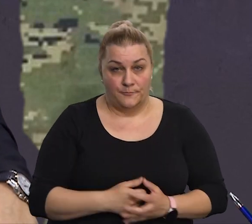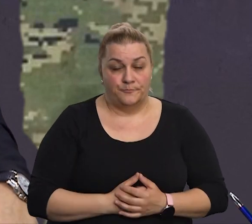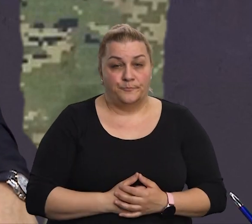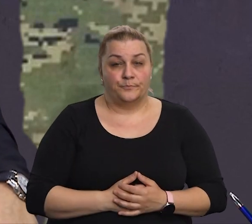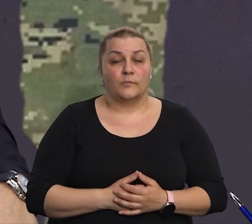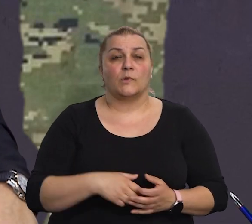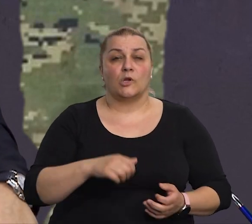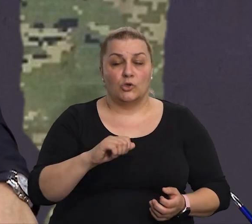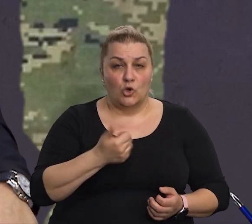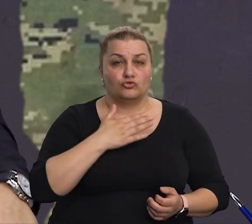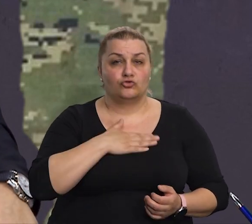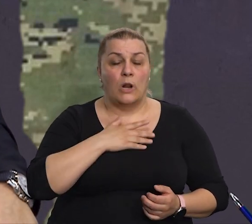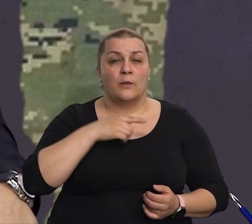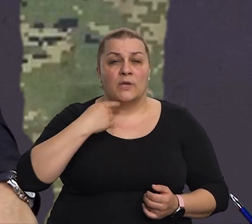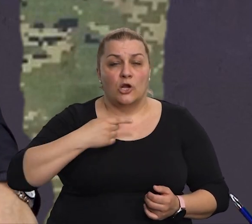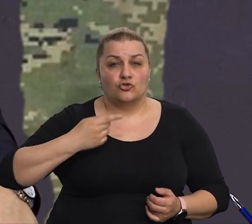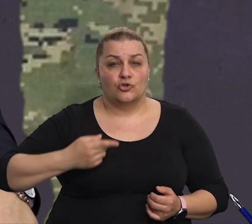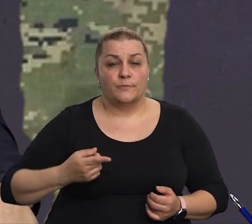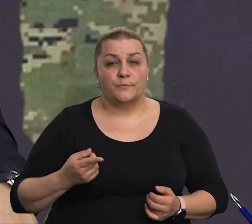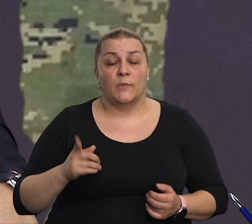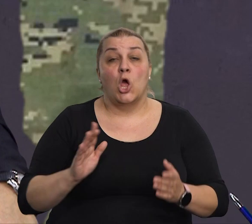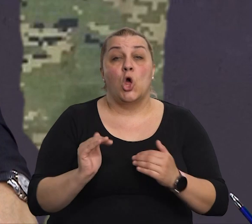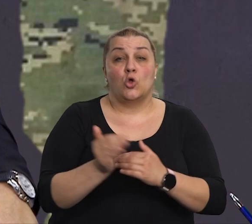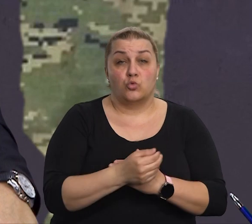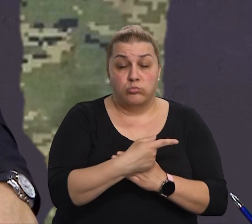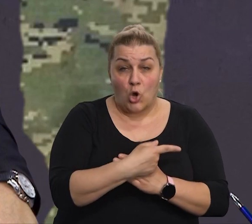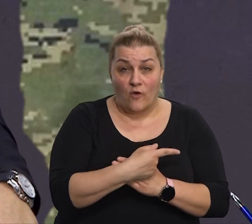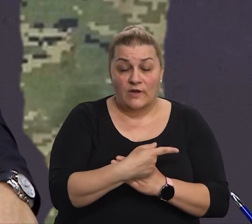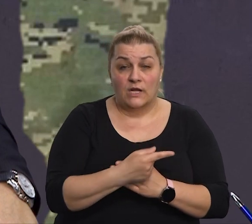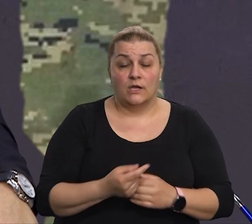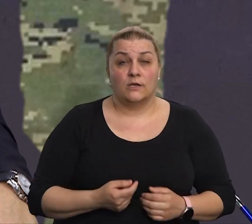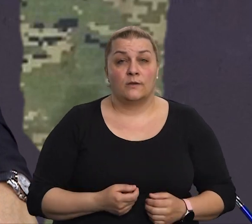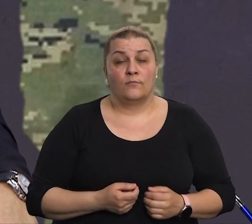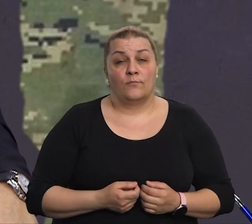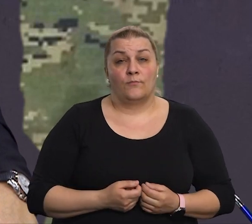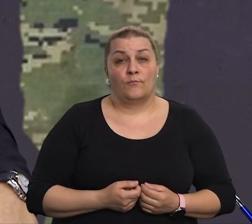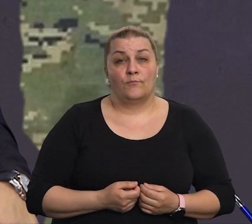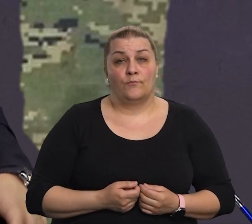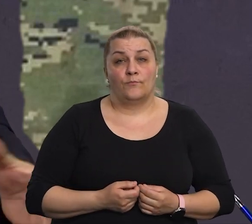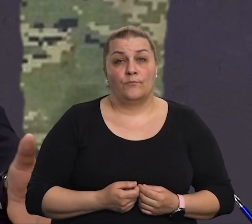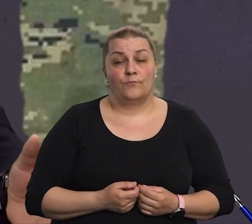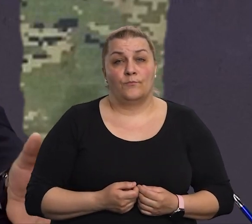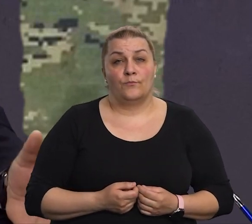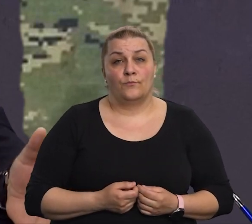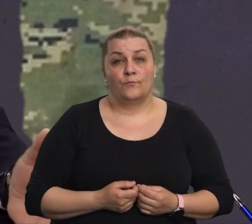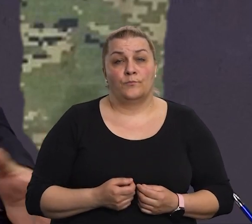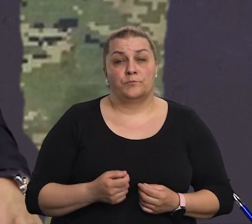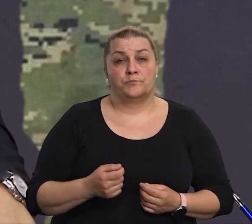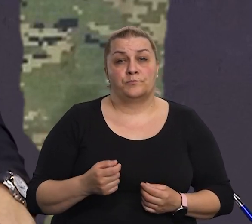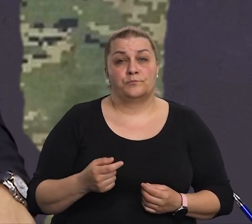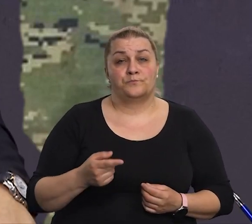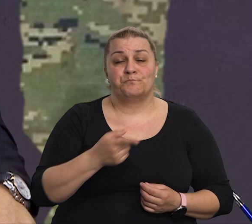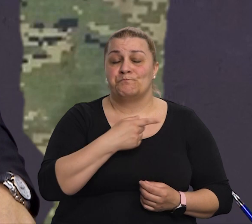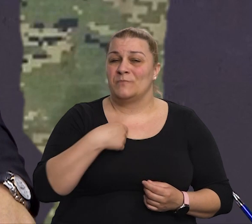reći, znači, Dubrovnik, kao Dubrovnik, došli smo, nismo